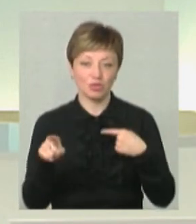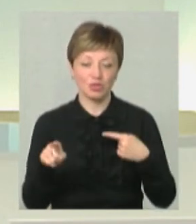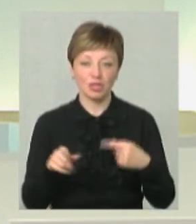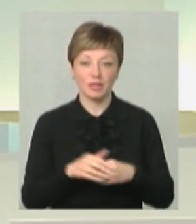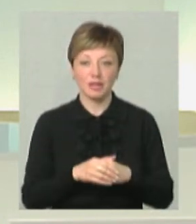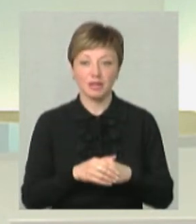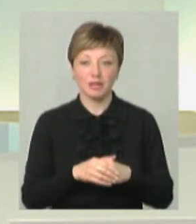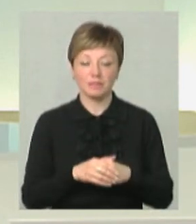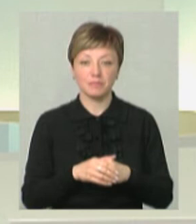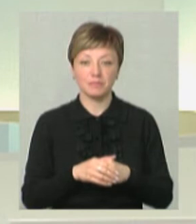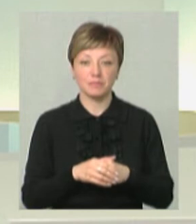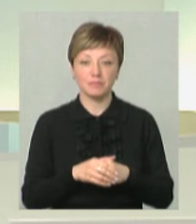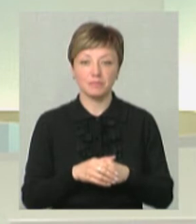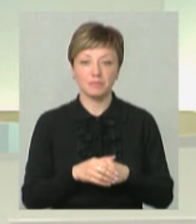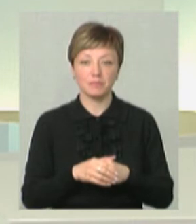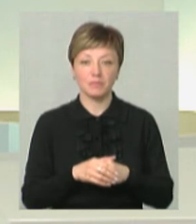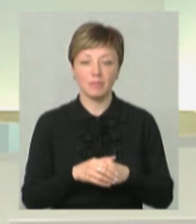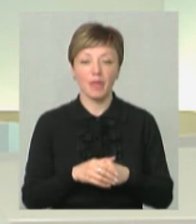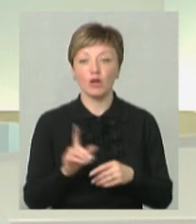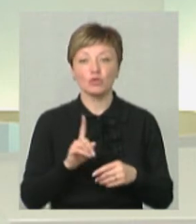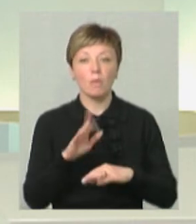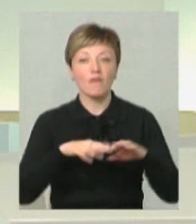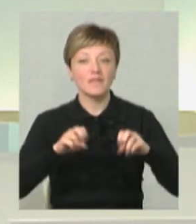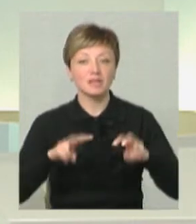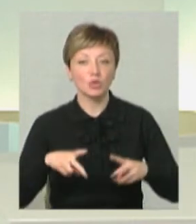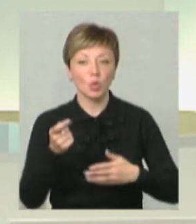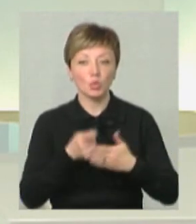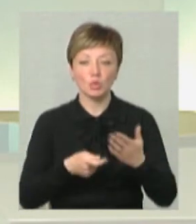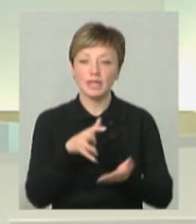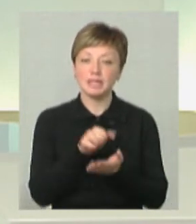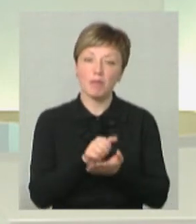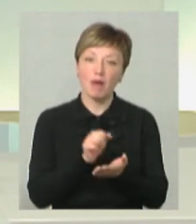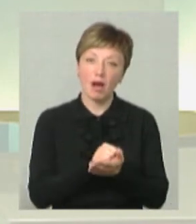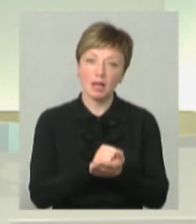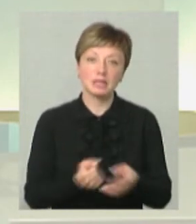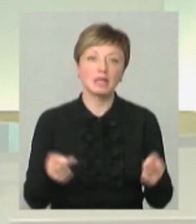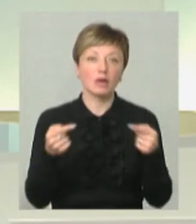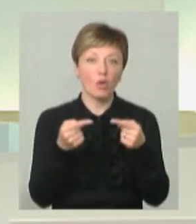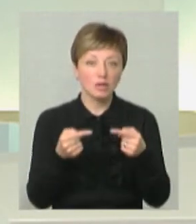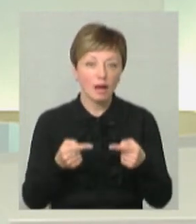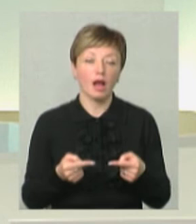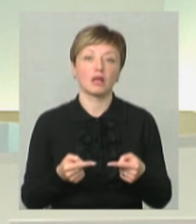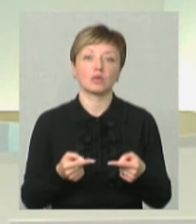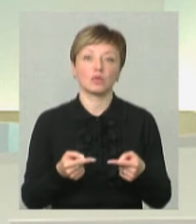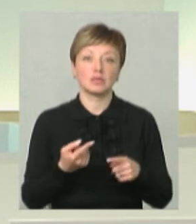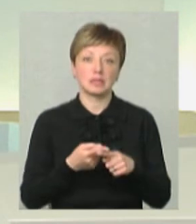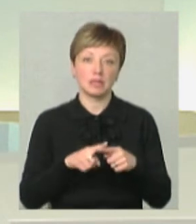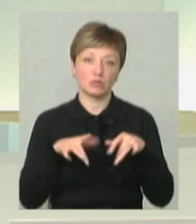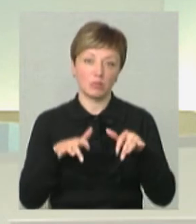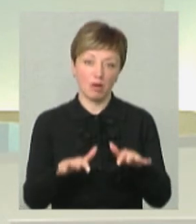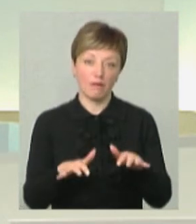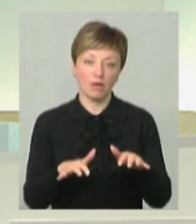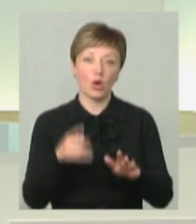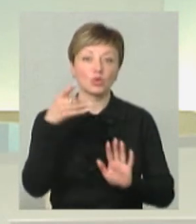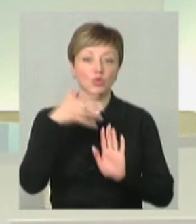чого, скажімо, професійного художника, тим більше, який займається іменно так конкретно цією справою.